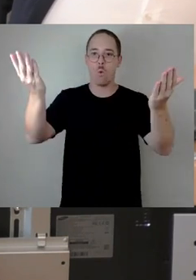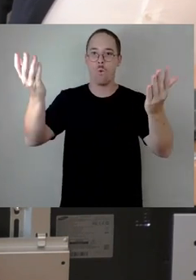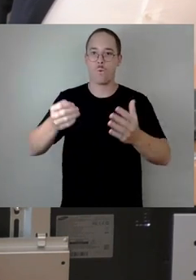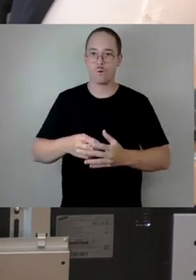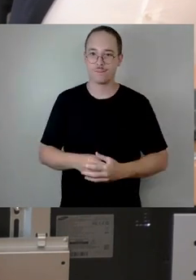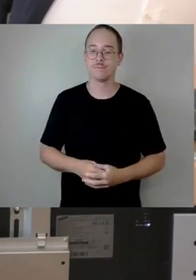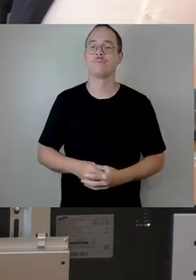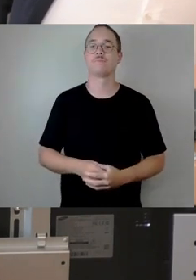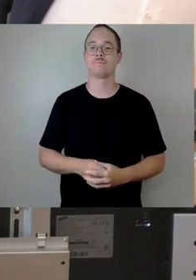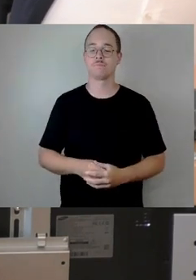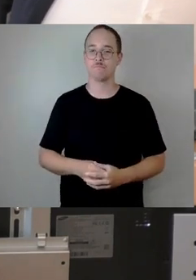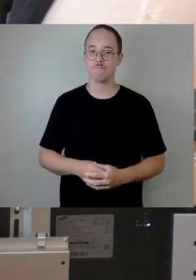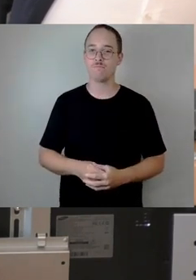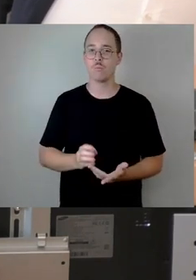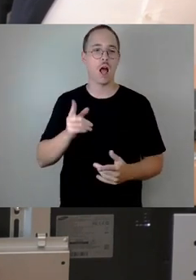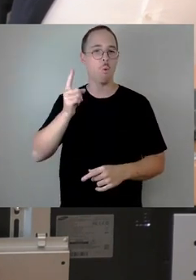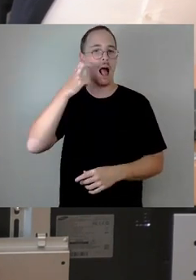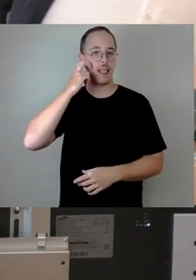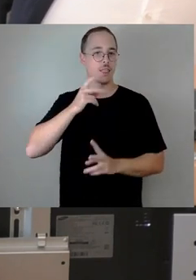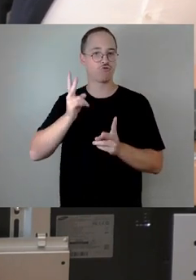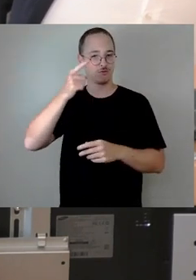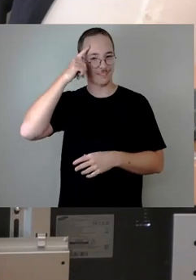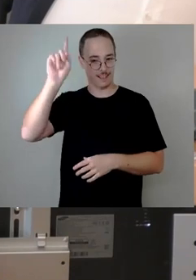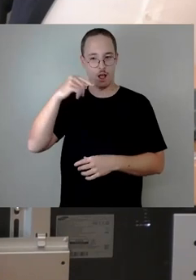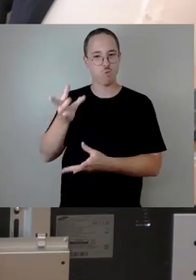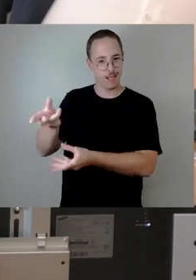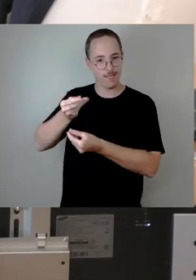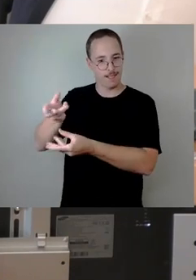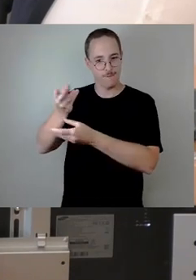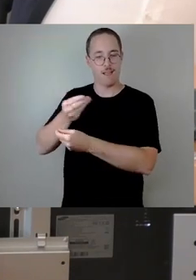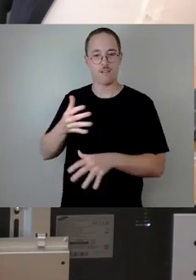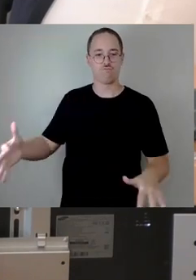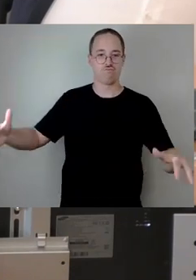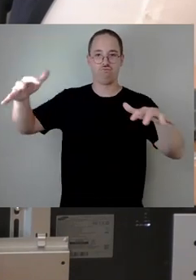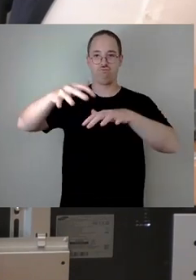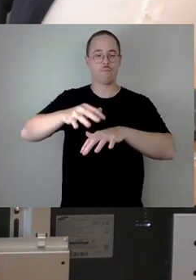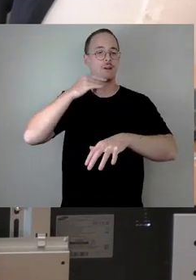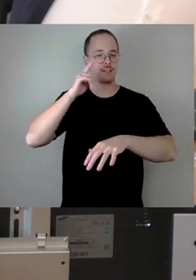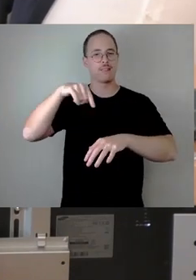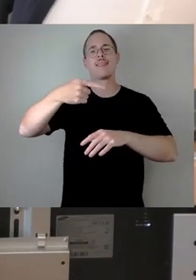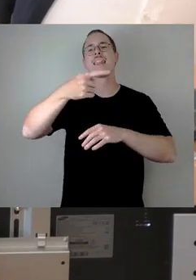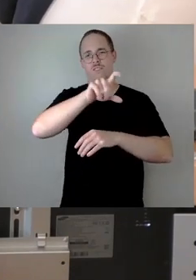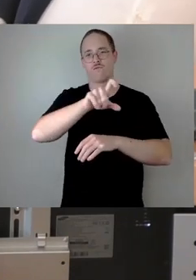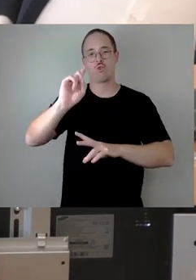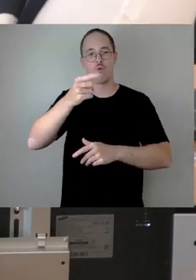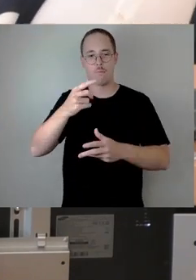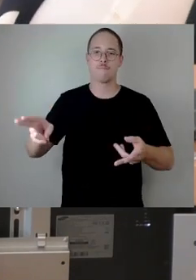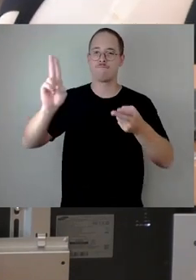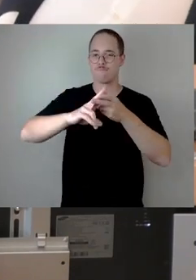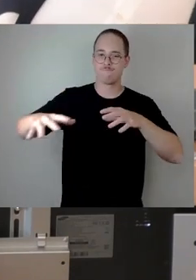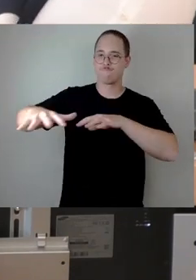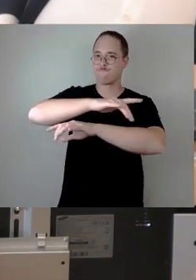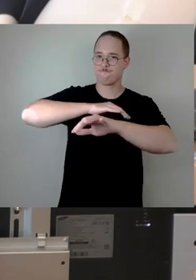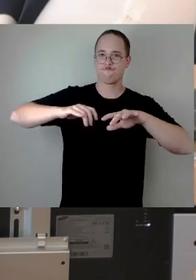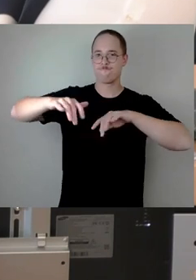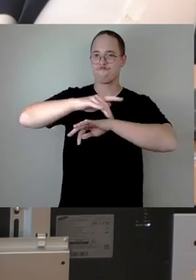finden, dass dieser wunderbare Anlass geeignet ist, dann auch zum Ghetto-Ghetto, zur Staffelstabübergabe miteinander zu kommen. Und in diesem